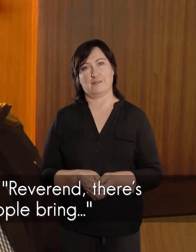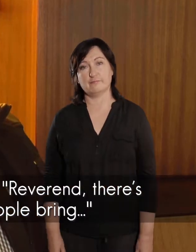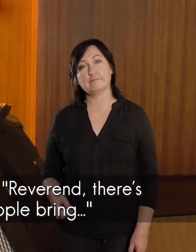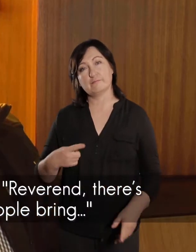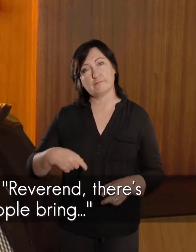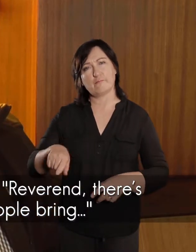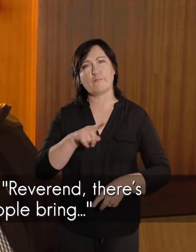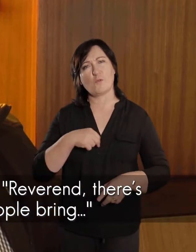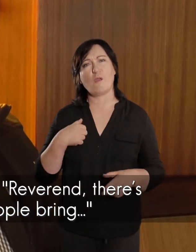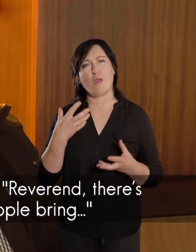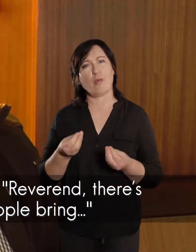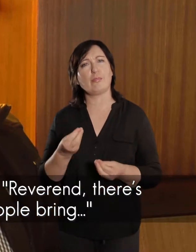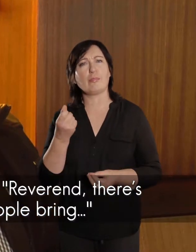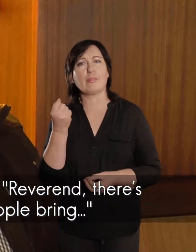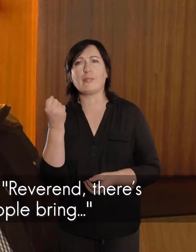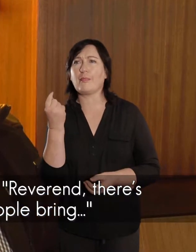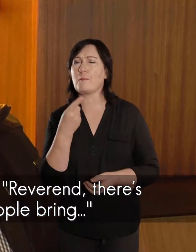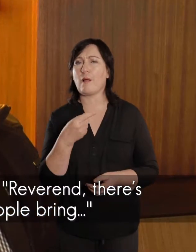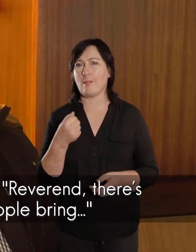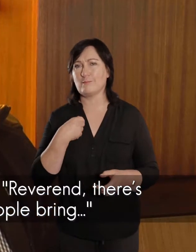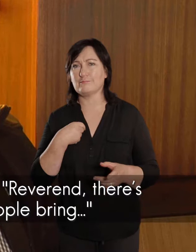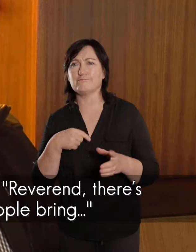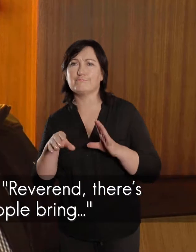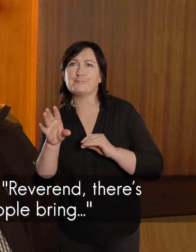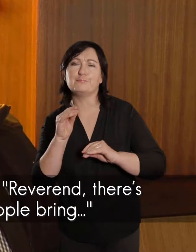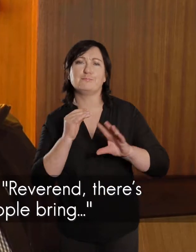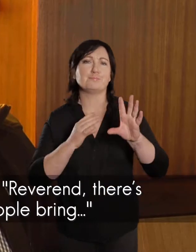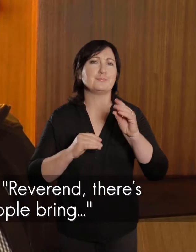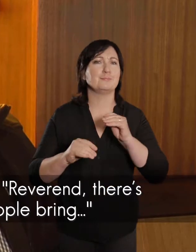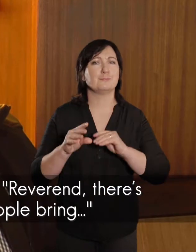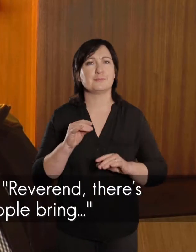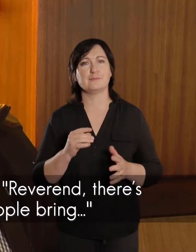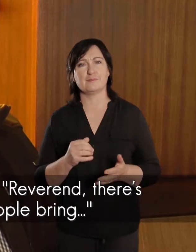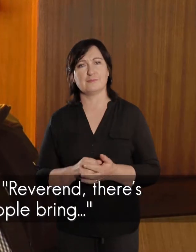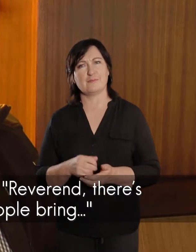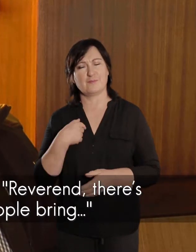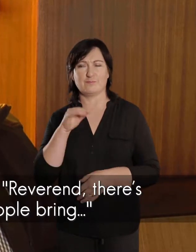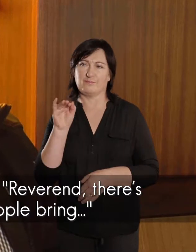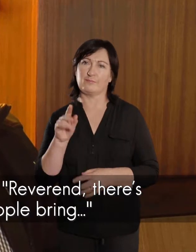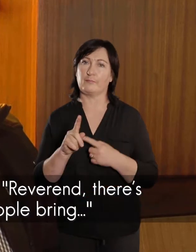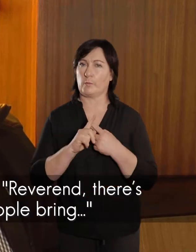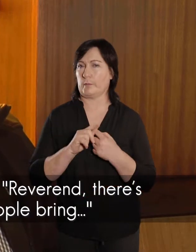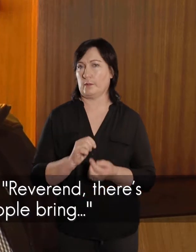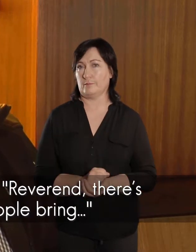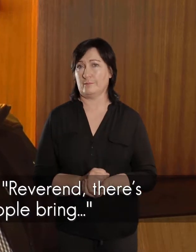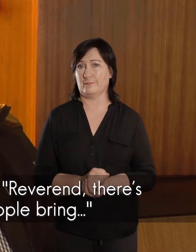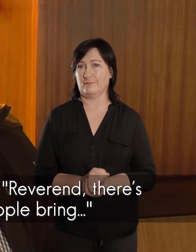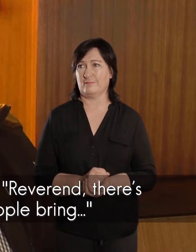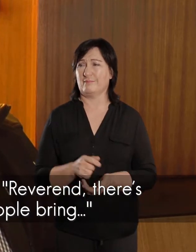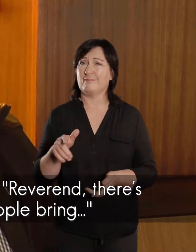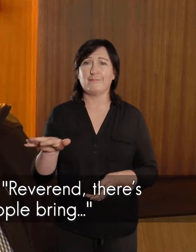ons ons eenmaal redeneer sê ek vir hom doe nie die is so baie